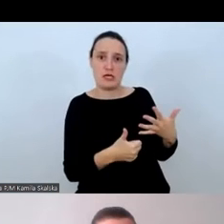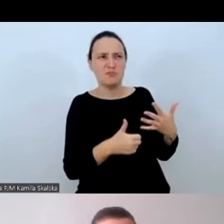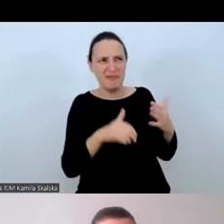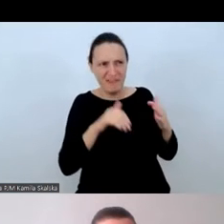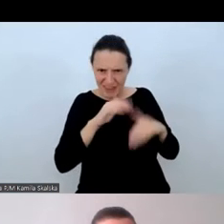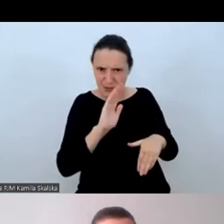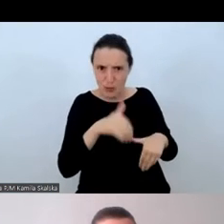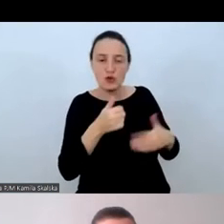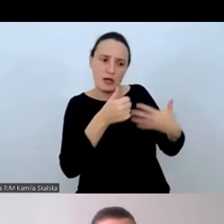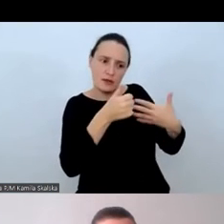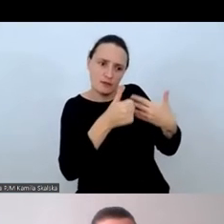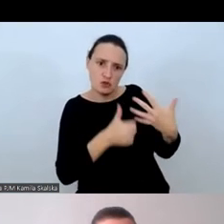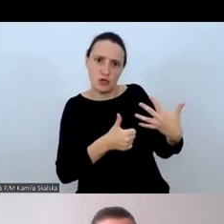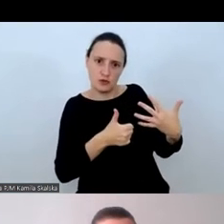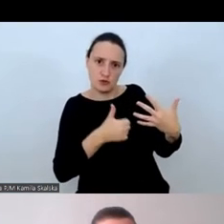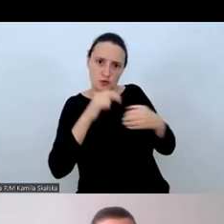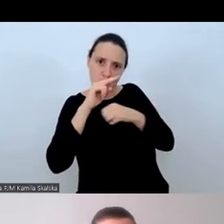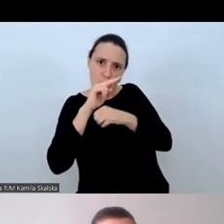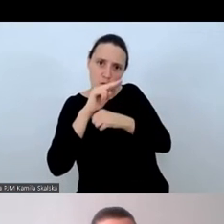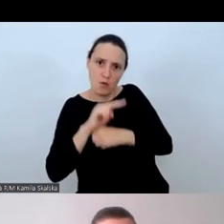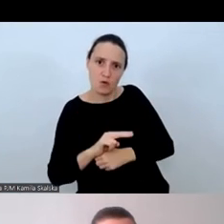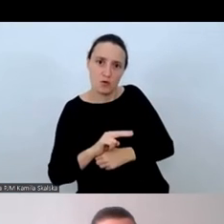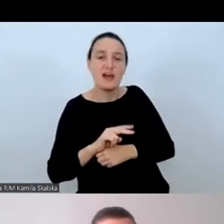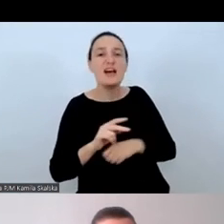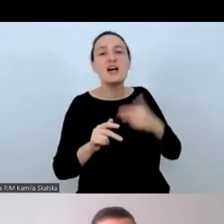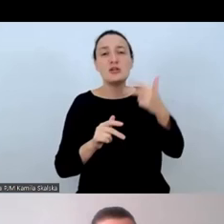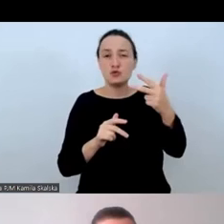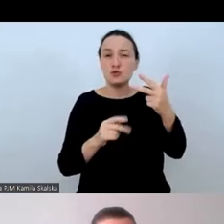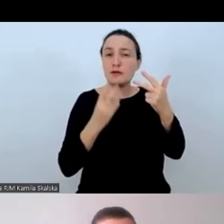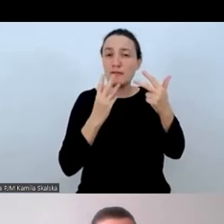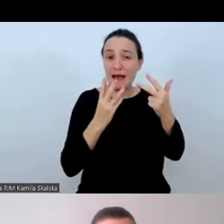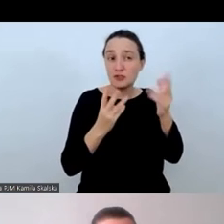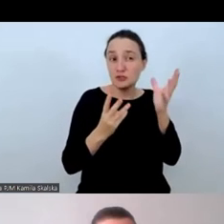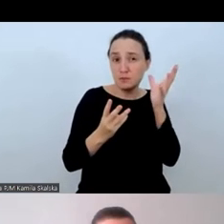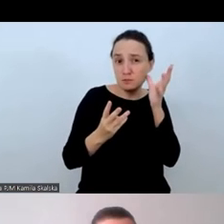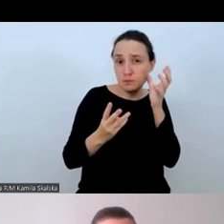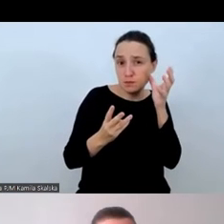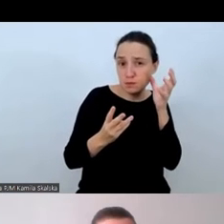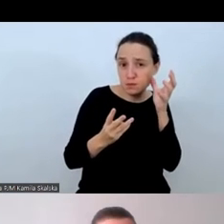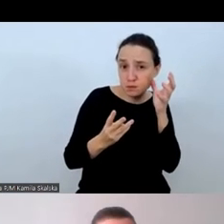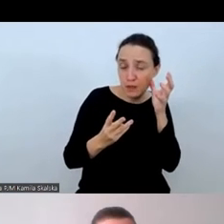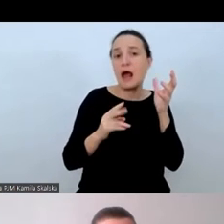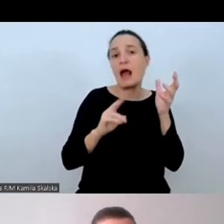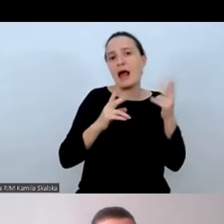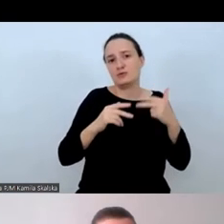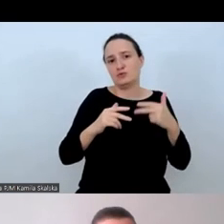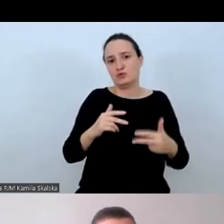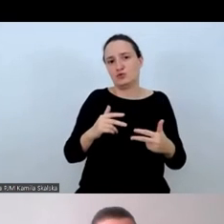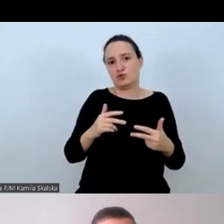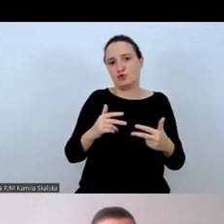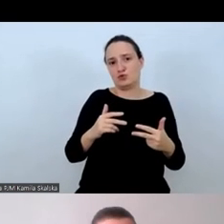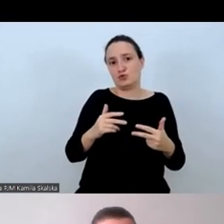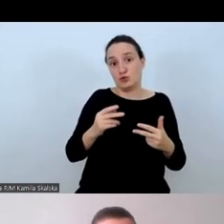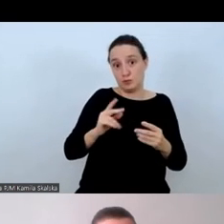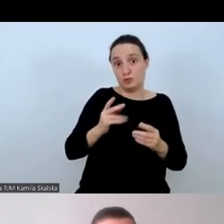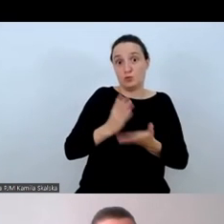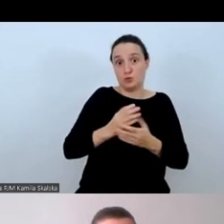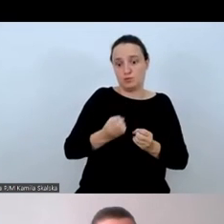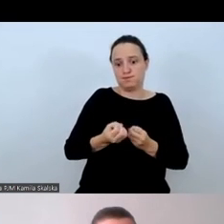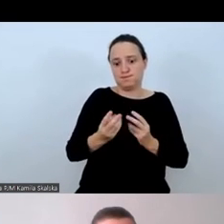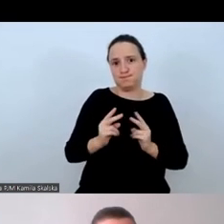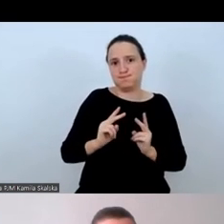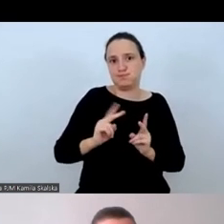wspomnianych procesów są ważniejsze, gdy tłumacz słucha, a pozostałe trzy, gdy tłumacz mówi.